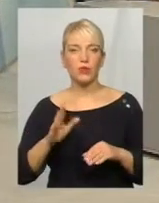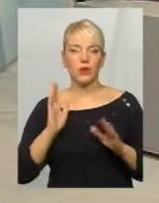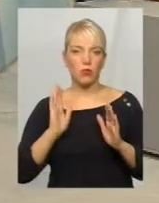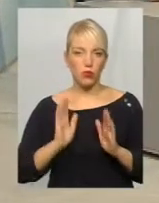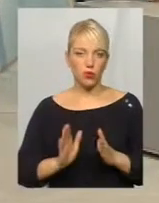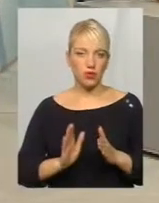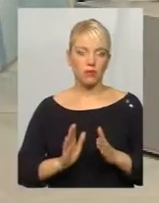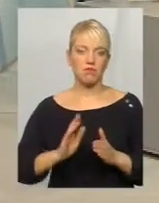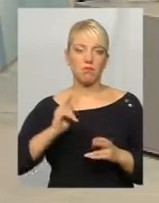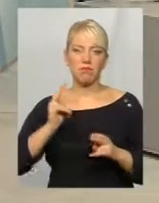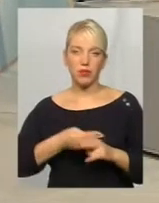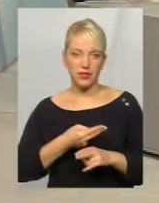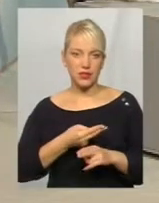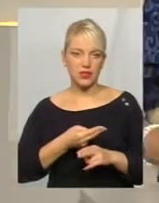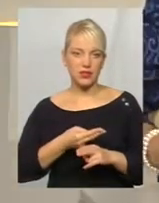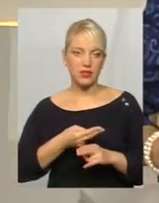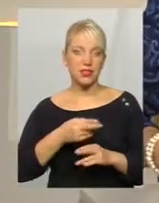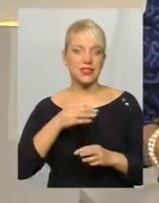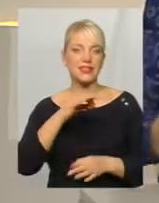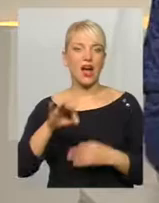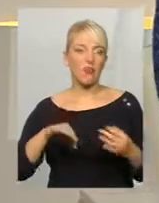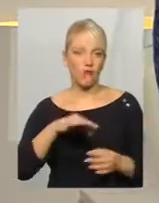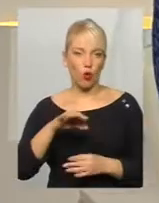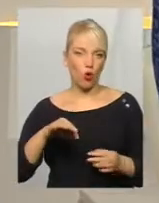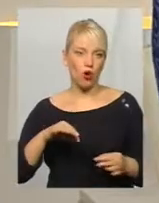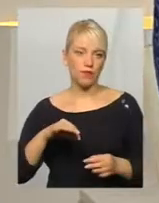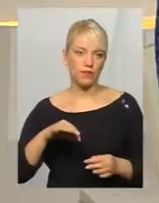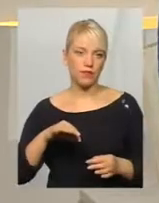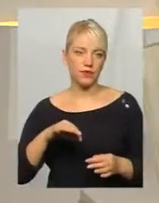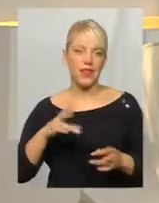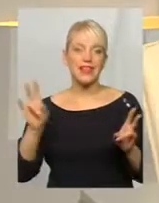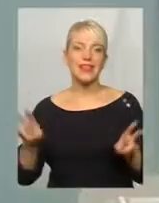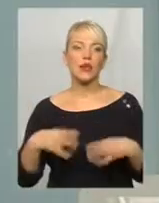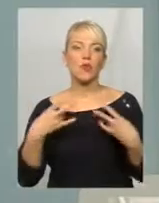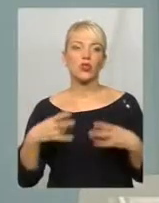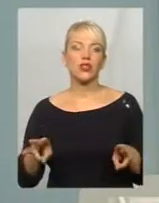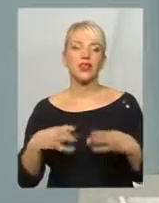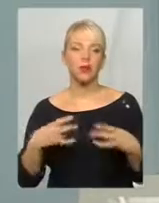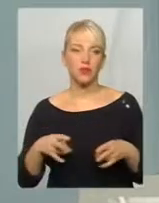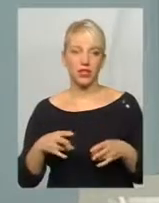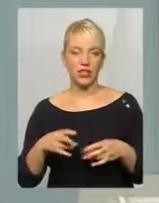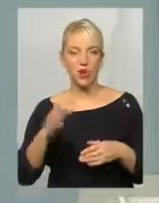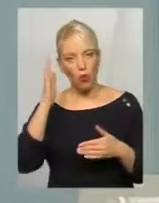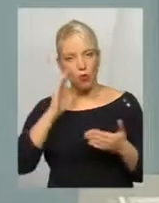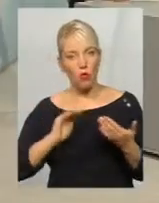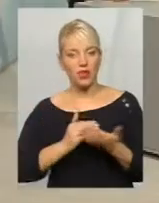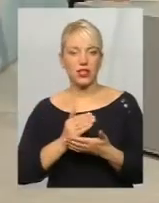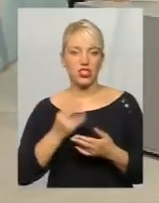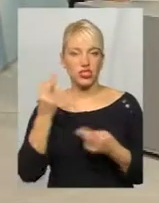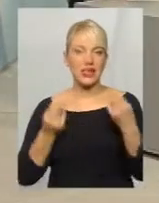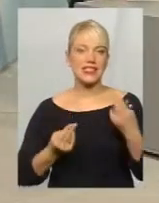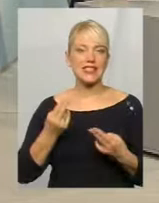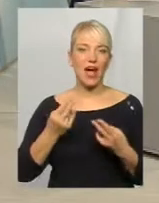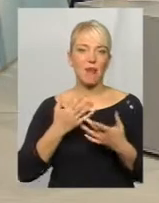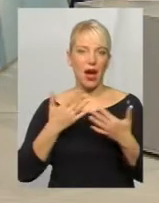без зайвого, непотрібних політичних забарвлень